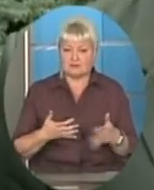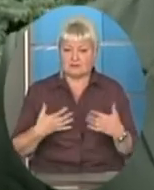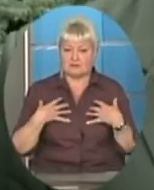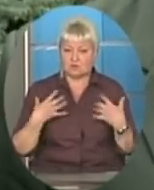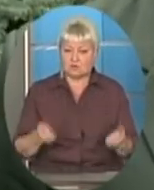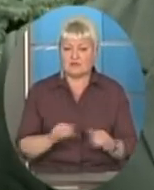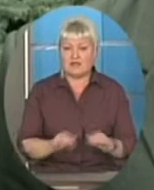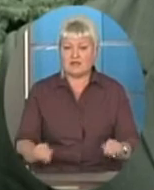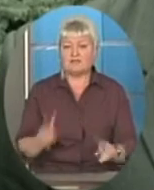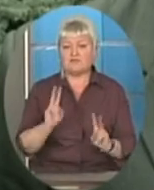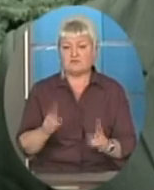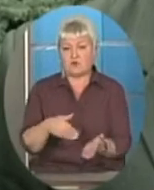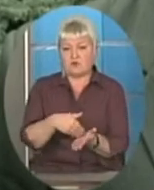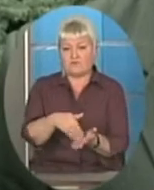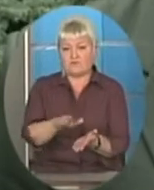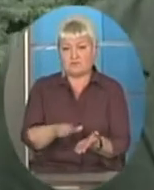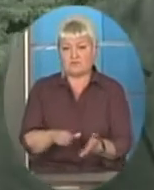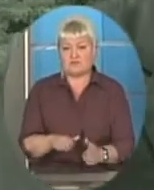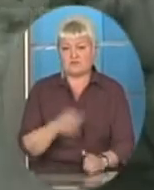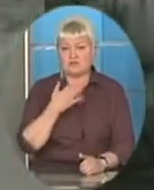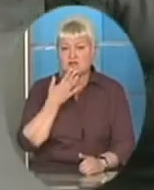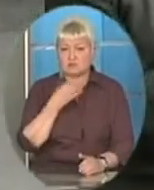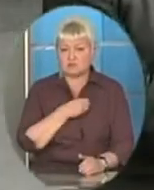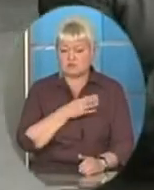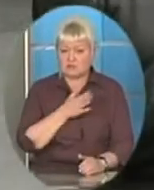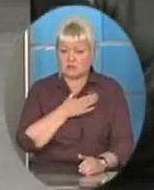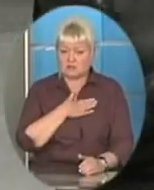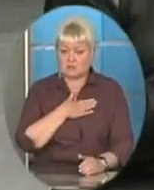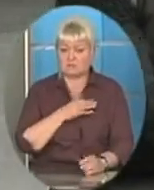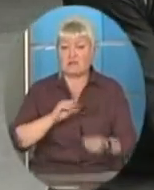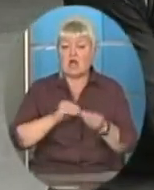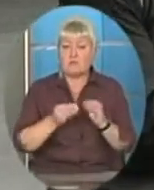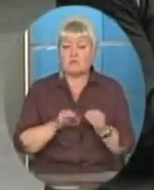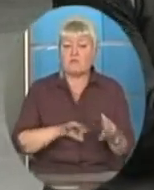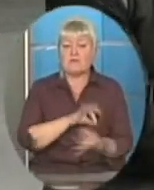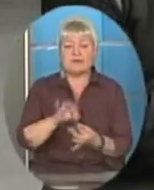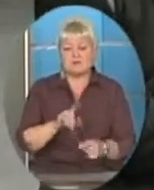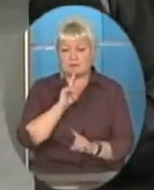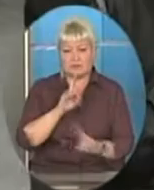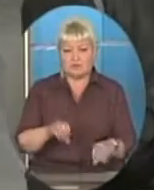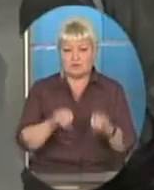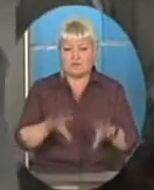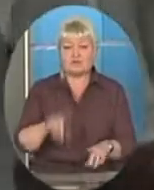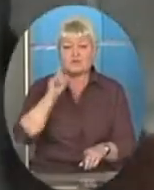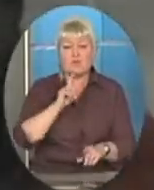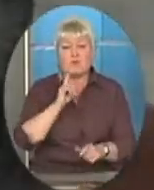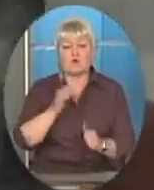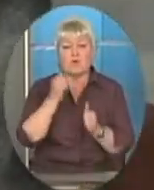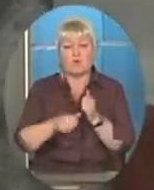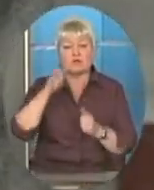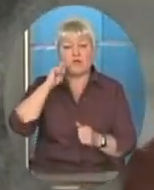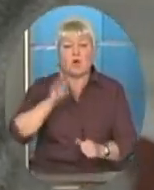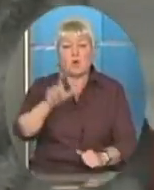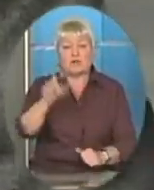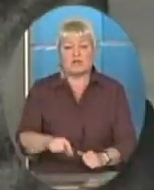від яких відмовились національні усиновители. Однак проблема сиріт не буде вирішеної доти, доки кожен українець